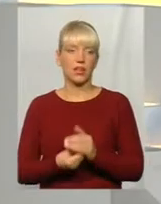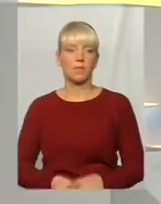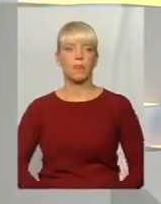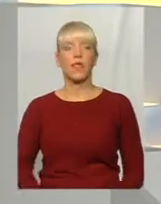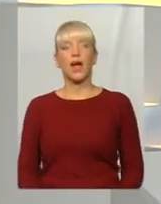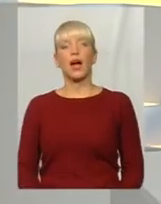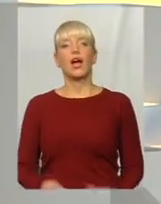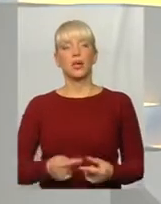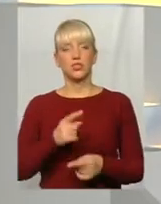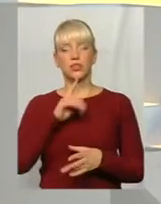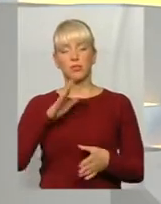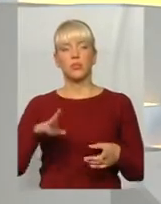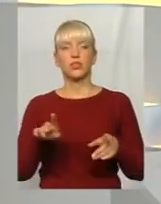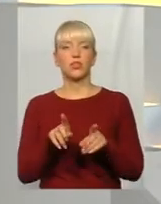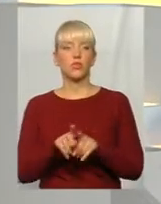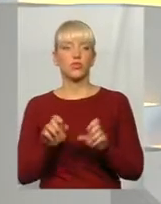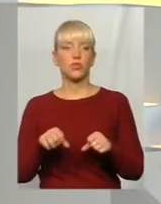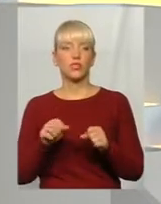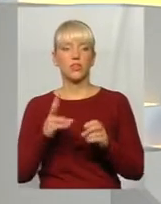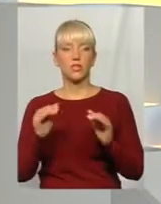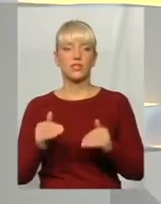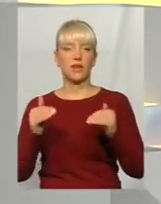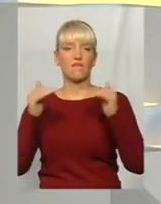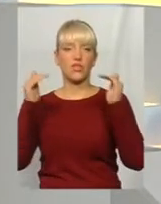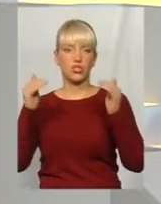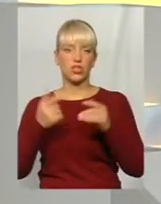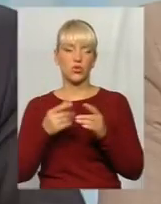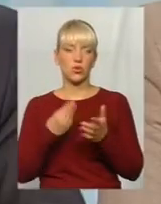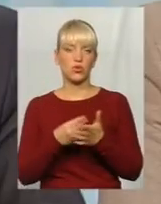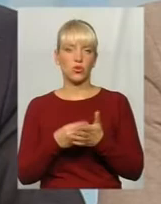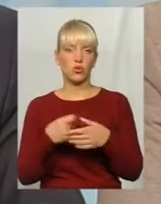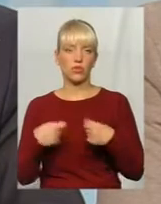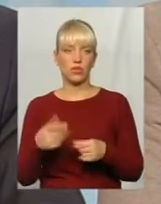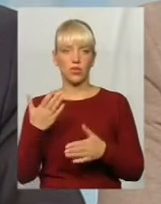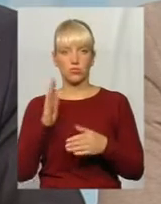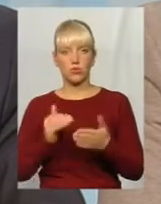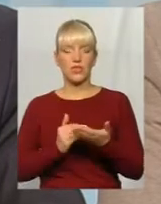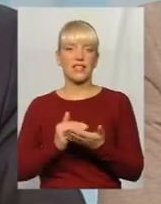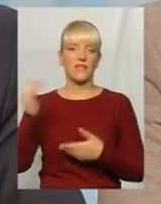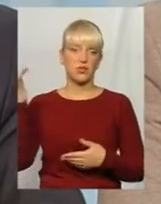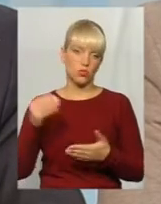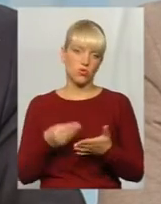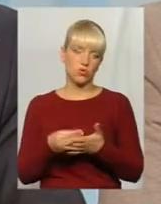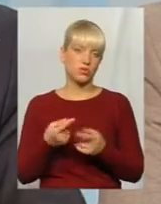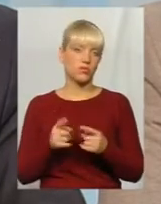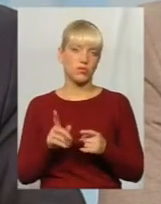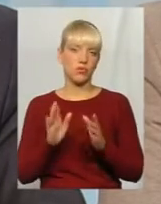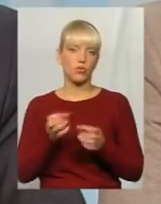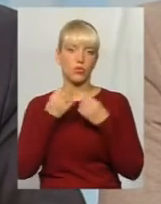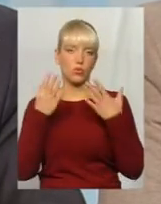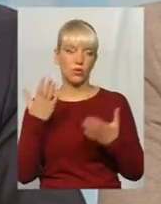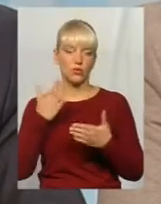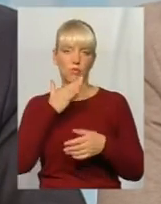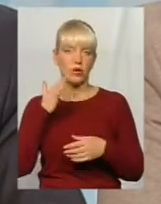завищеною ціною просто продавати? Чи це, в принципі, просто на руку? Якщо буде за завищеною ціною, це дуже добре. Якщо з'явиться багато